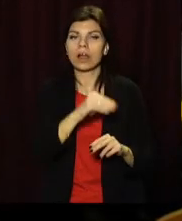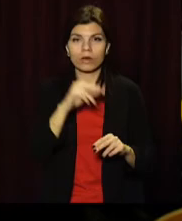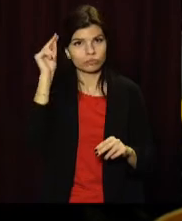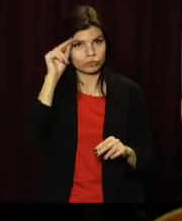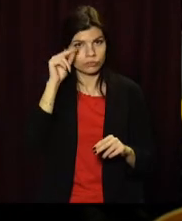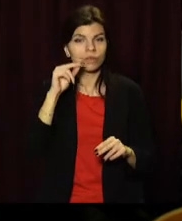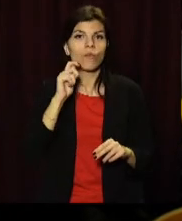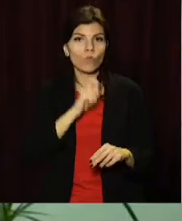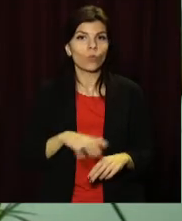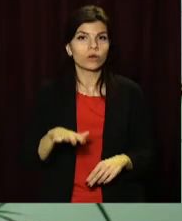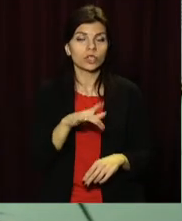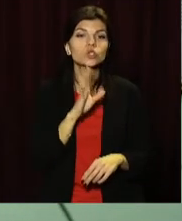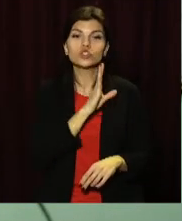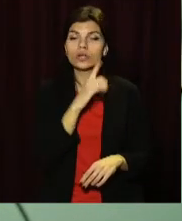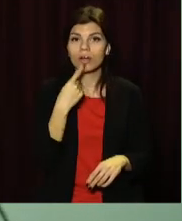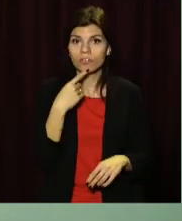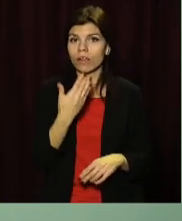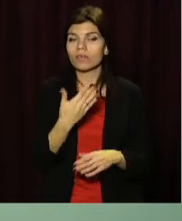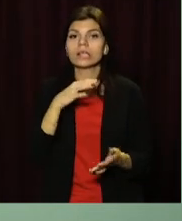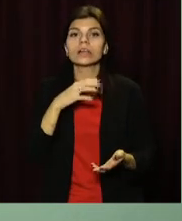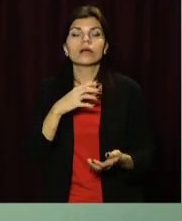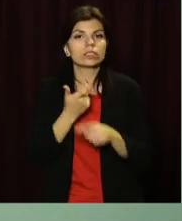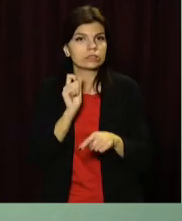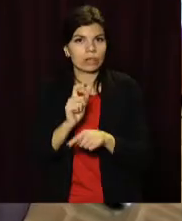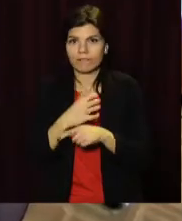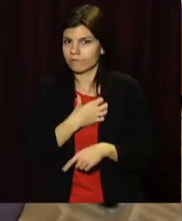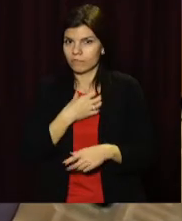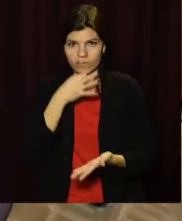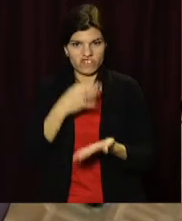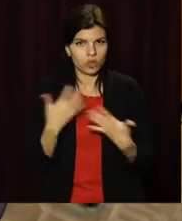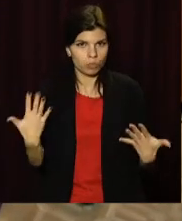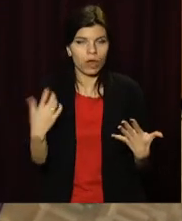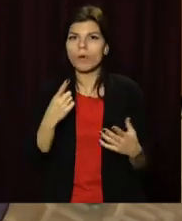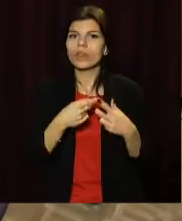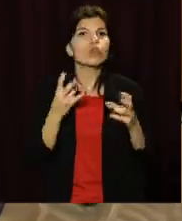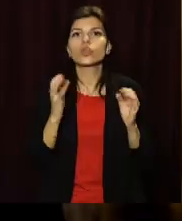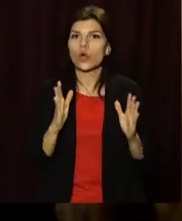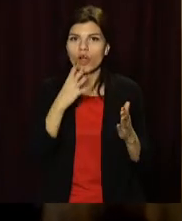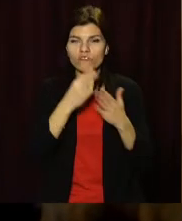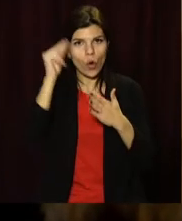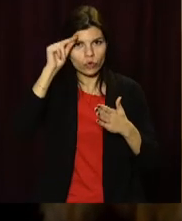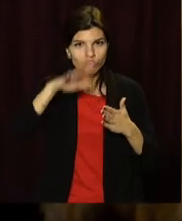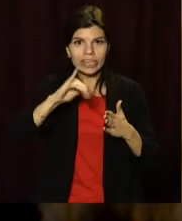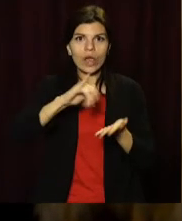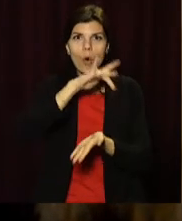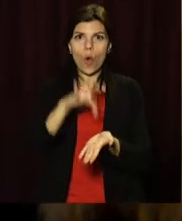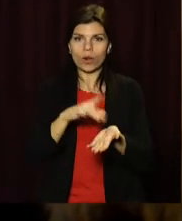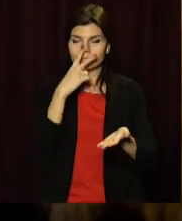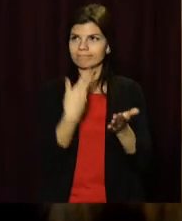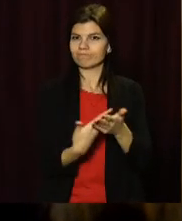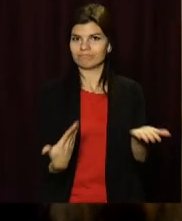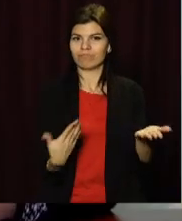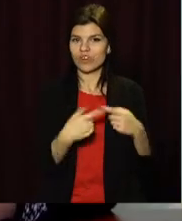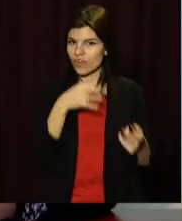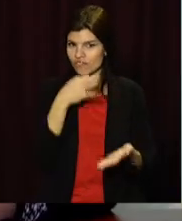закладу України. Жінка каже, місія відповідальна, адже представляє не лише свій навчальний заклад, а й місто. Взагалі велика